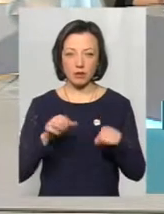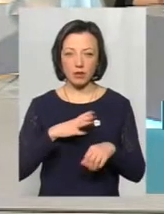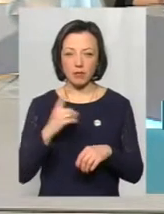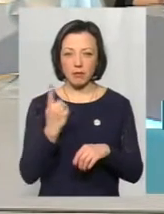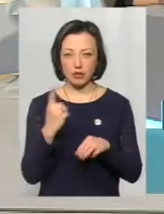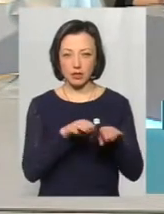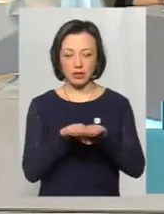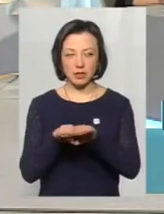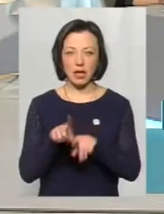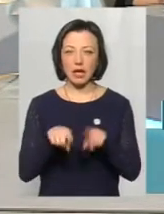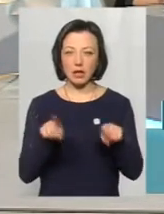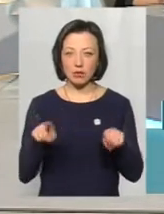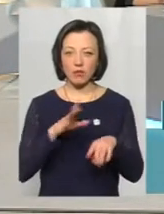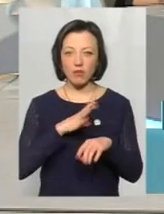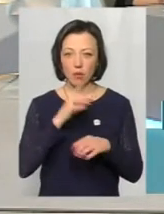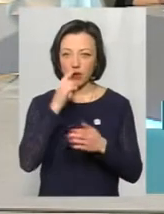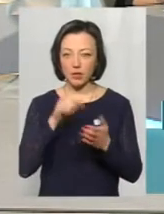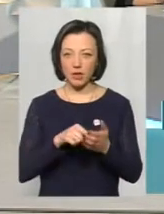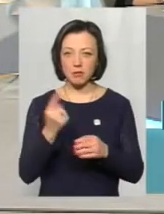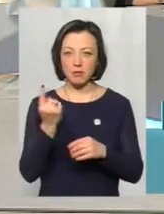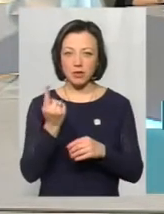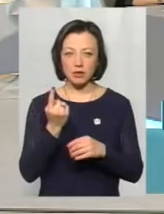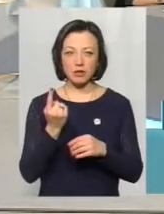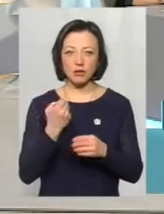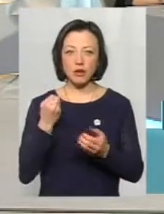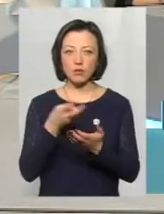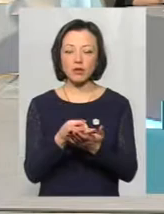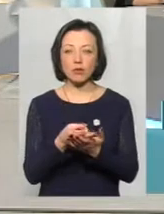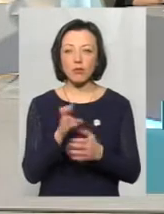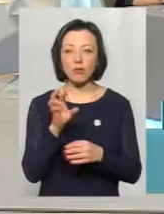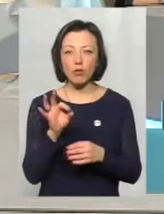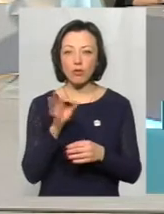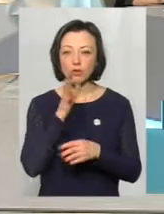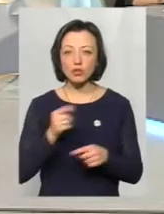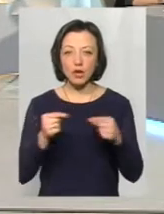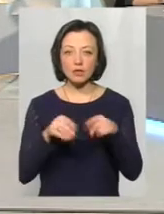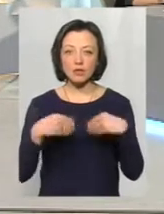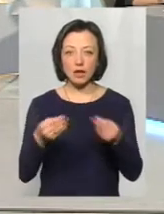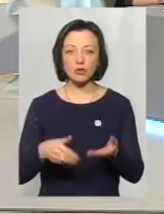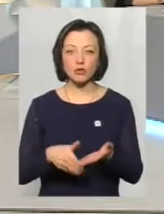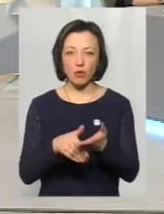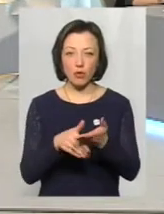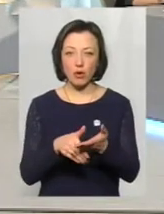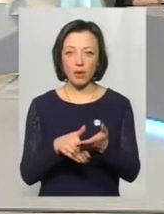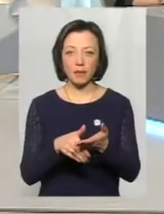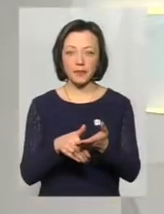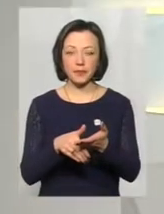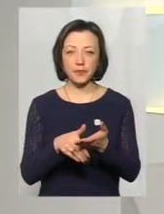Перша. Рідко буває, що попадають з першими, і ми їх госпіталізуємо. Тому що вчасно надана допомога, і